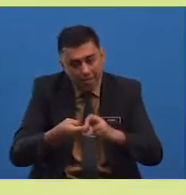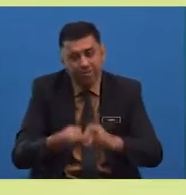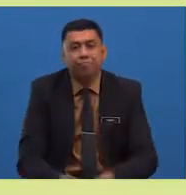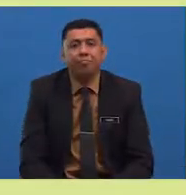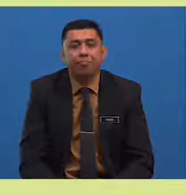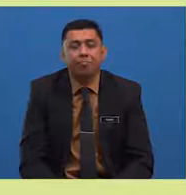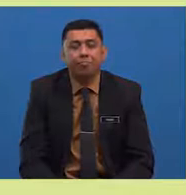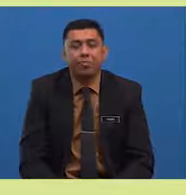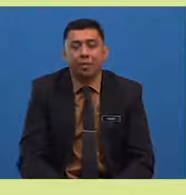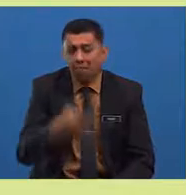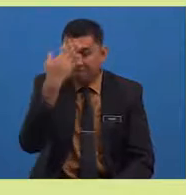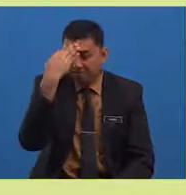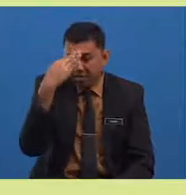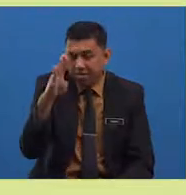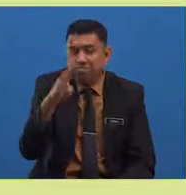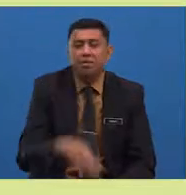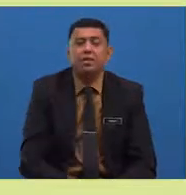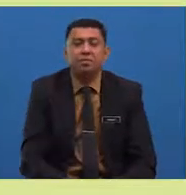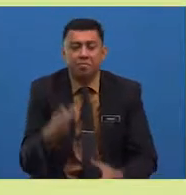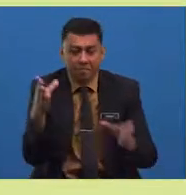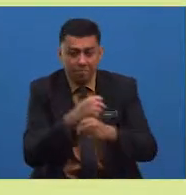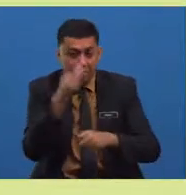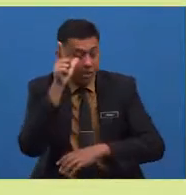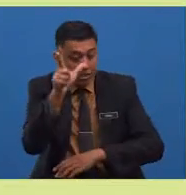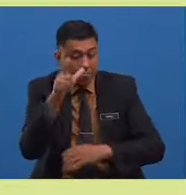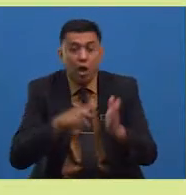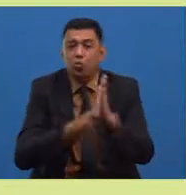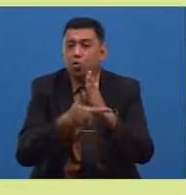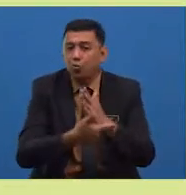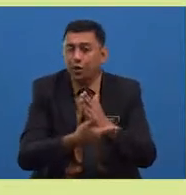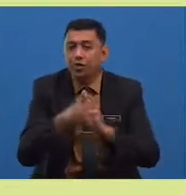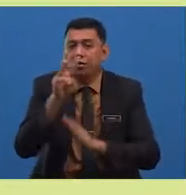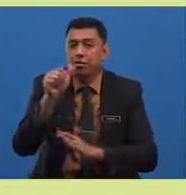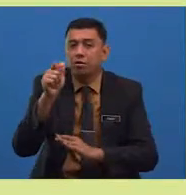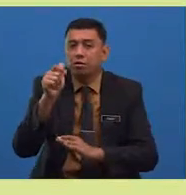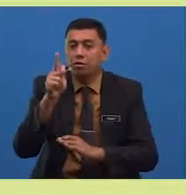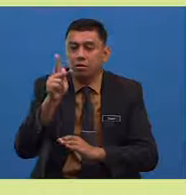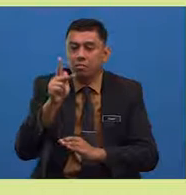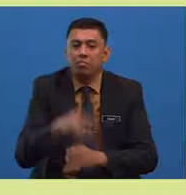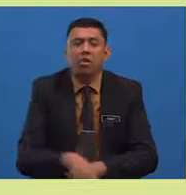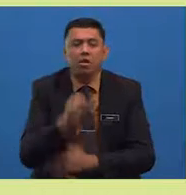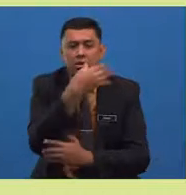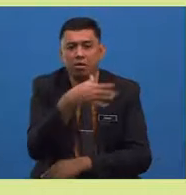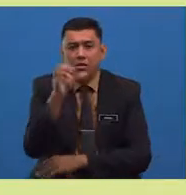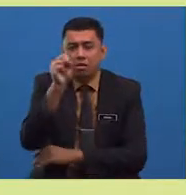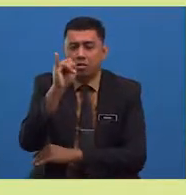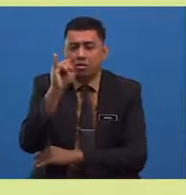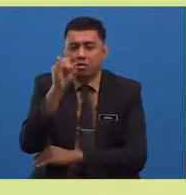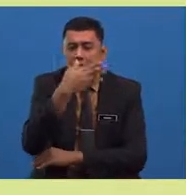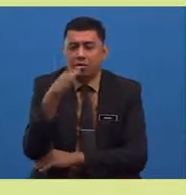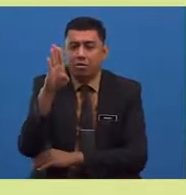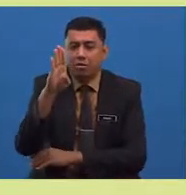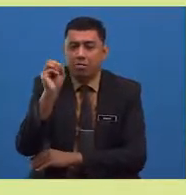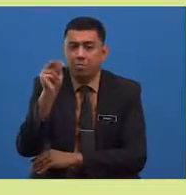Kebijaksanaan dapat dilihat melalui watak si bongsu menyelesaikan